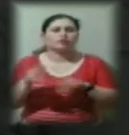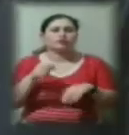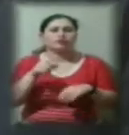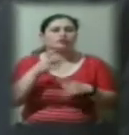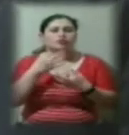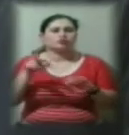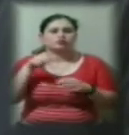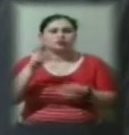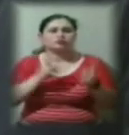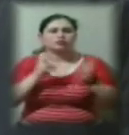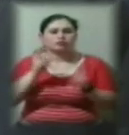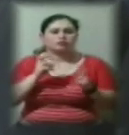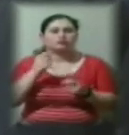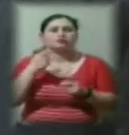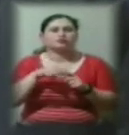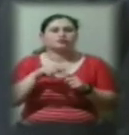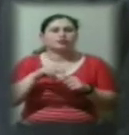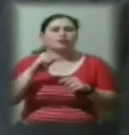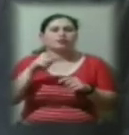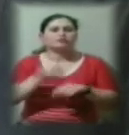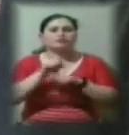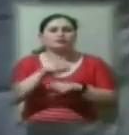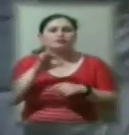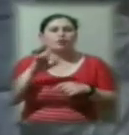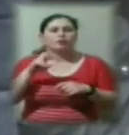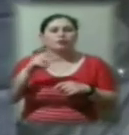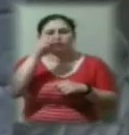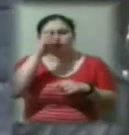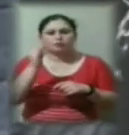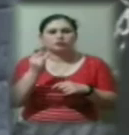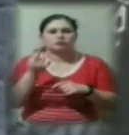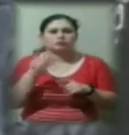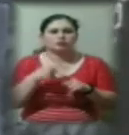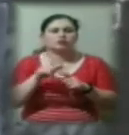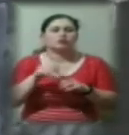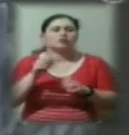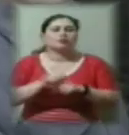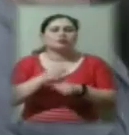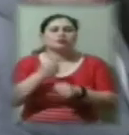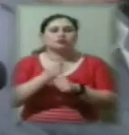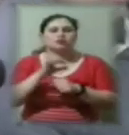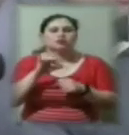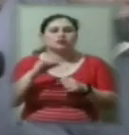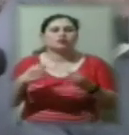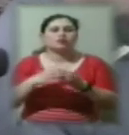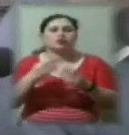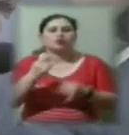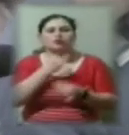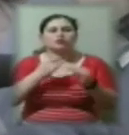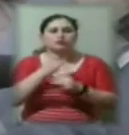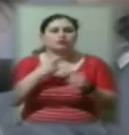територію підприємства, пікетували будівлю облдержадміністрації. Мітингарі створили ініціативну групу для перемовин з представниками влади.